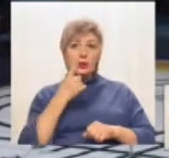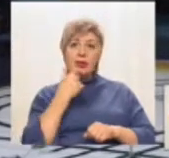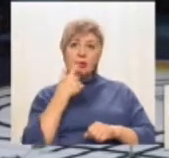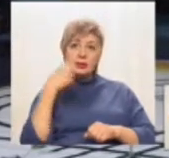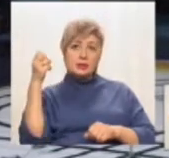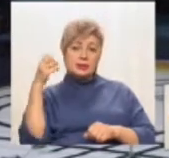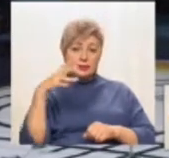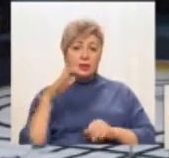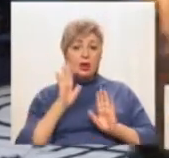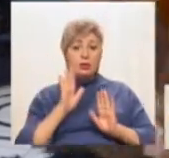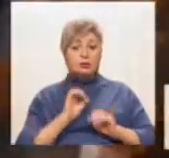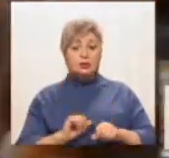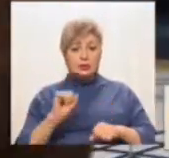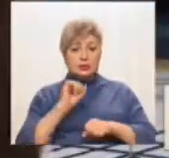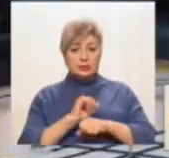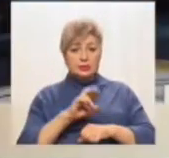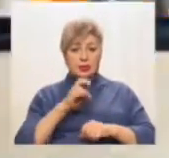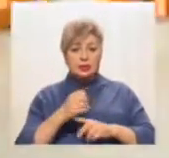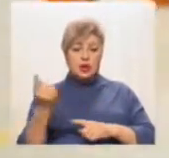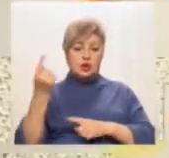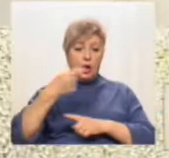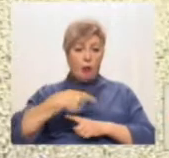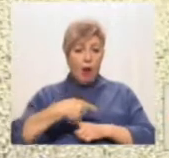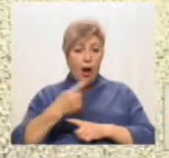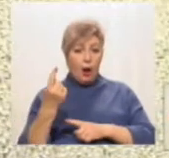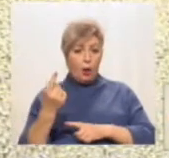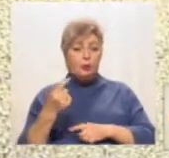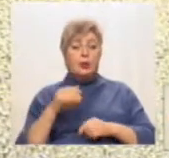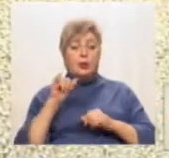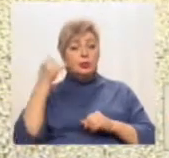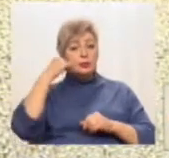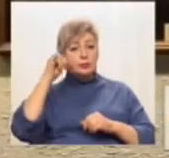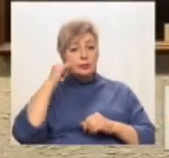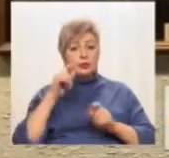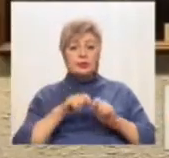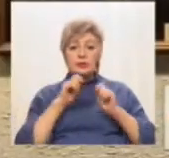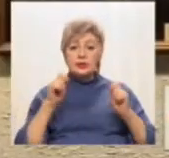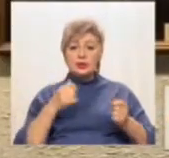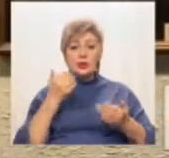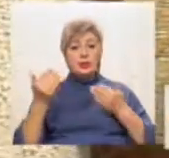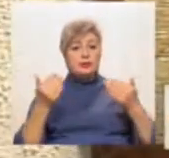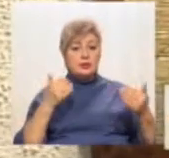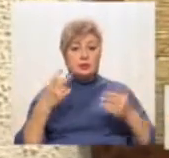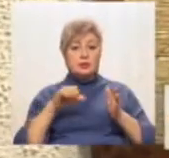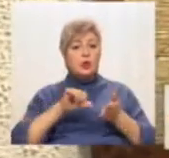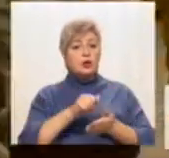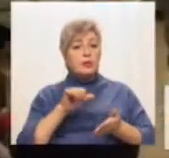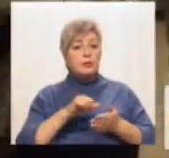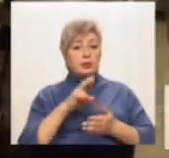буде останавливатися на шлатбаун. У Кривому Розі відкрили виставку гравюри на дереві.